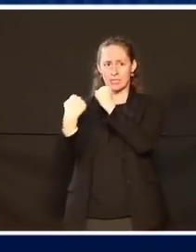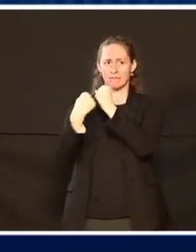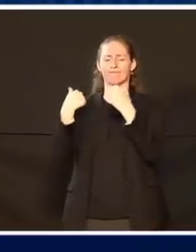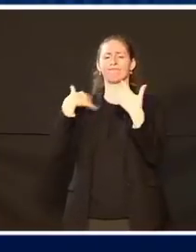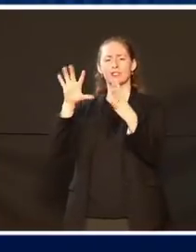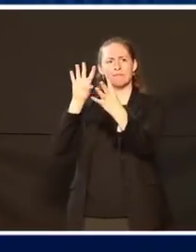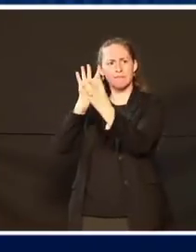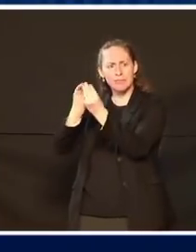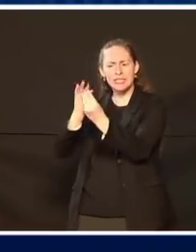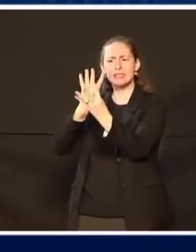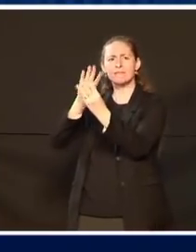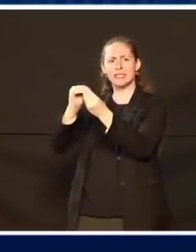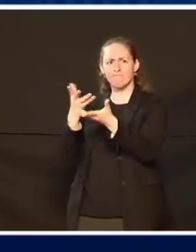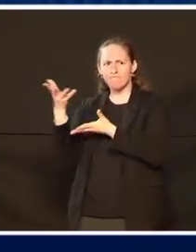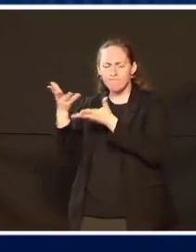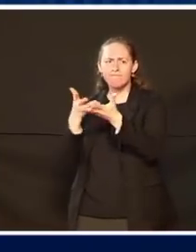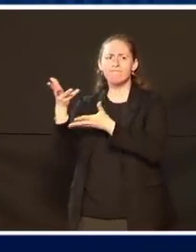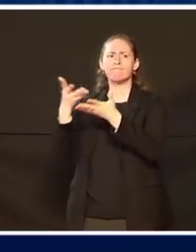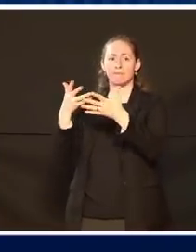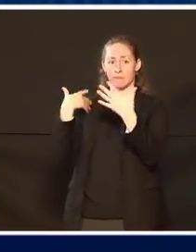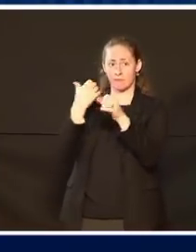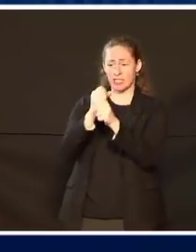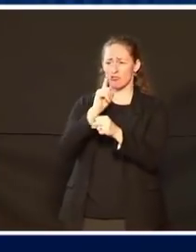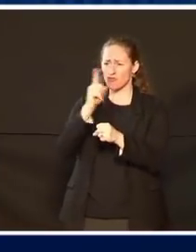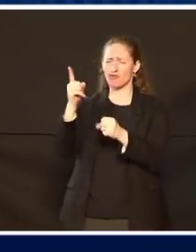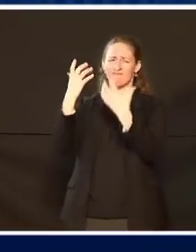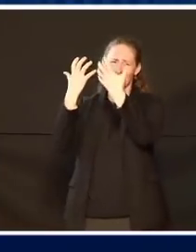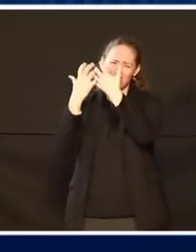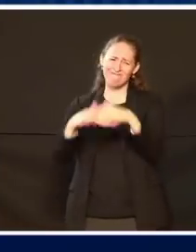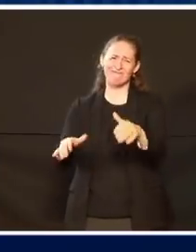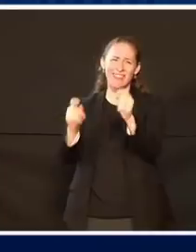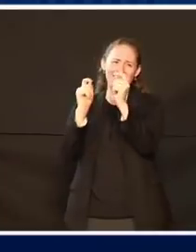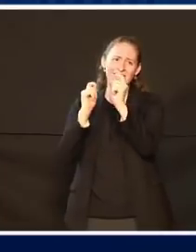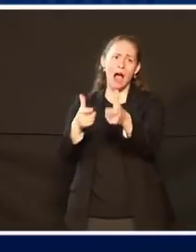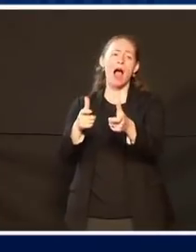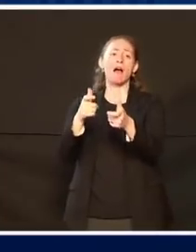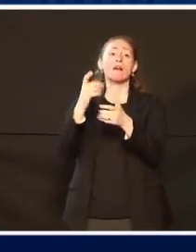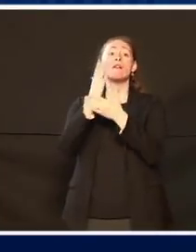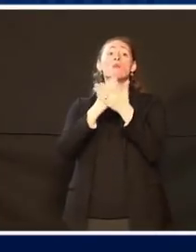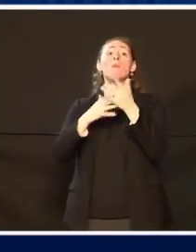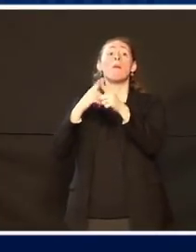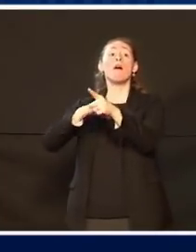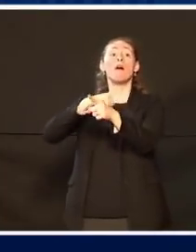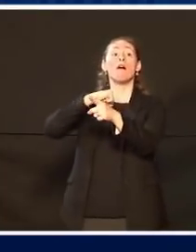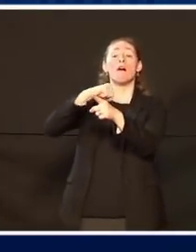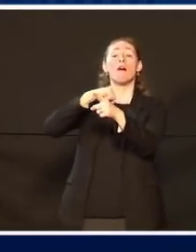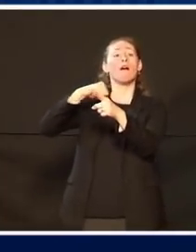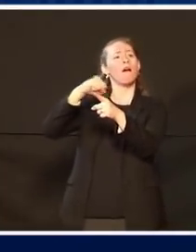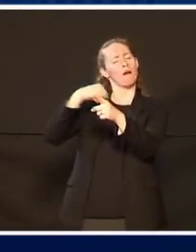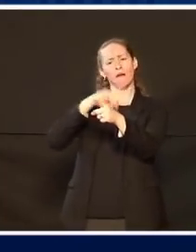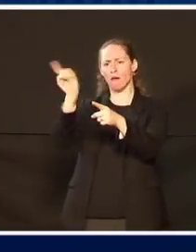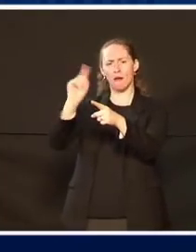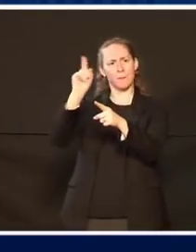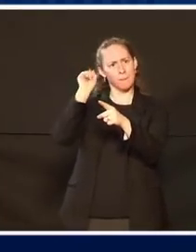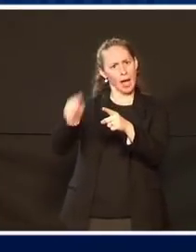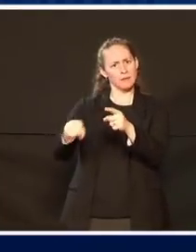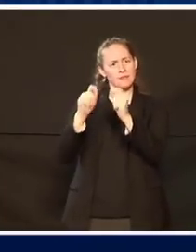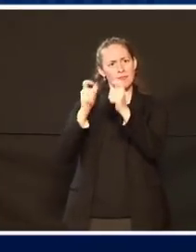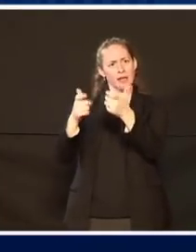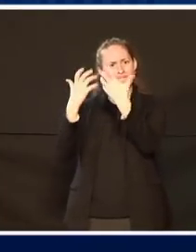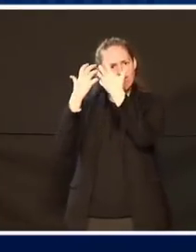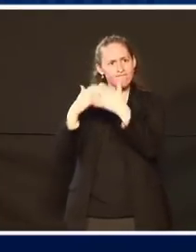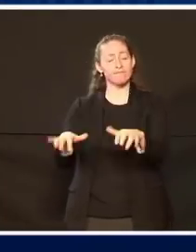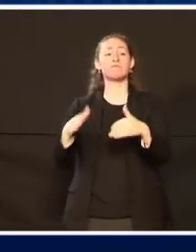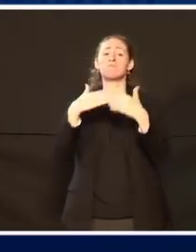von ihnen wollen etwas erreichen, aber sie sind einfach nicht bereit. Ich denke, dass wir weiter